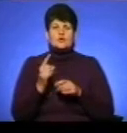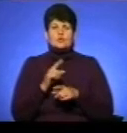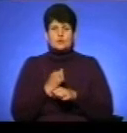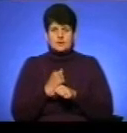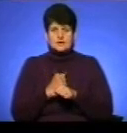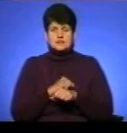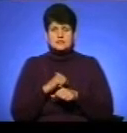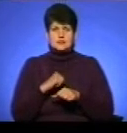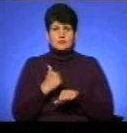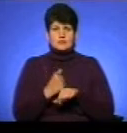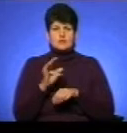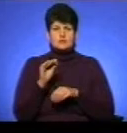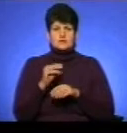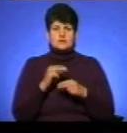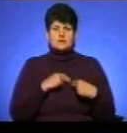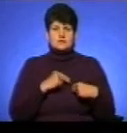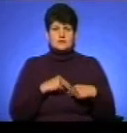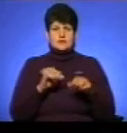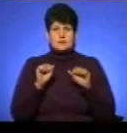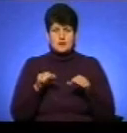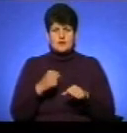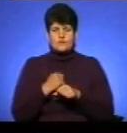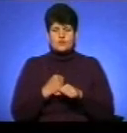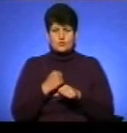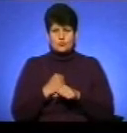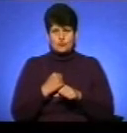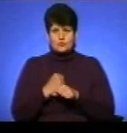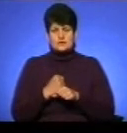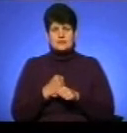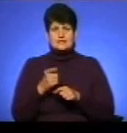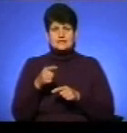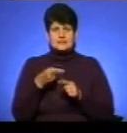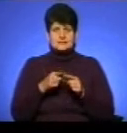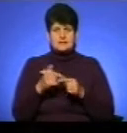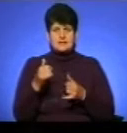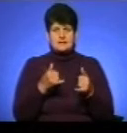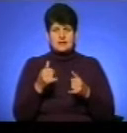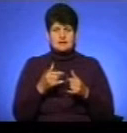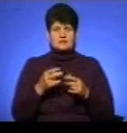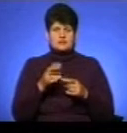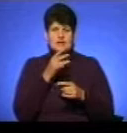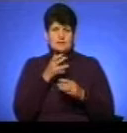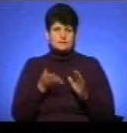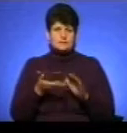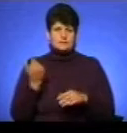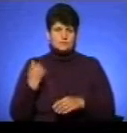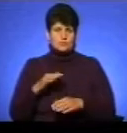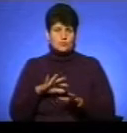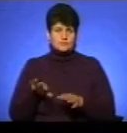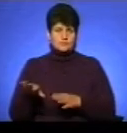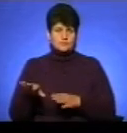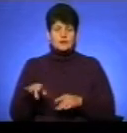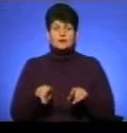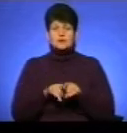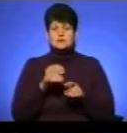саме головне – посвідчення працівників на право роботи з посвіцидами та агрохігникатами про терміновання. Наталія Грисько повідомила,